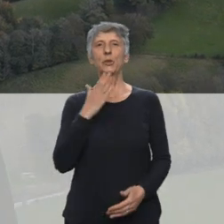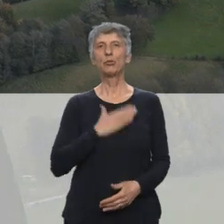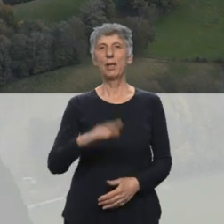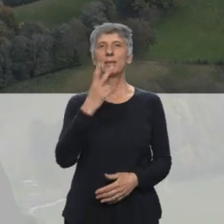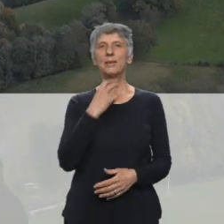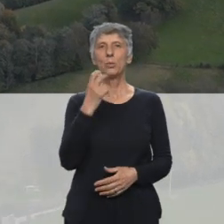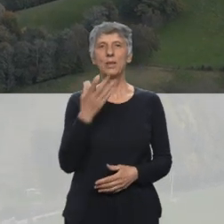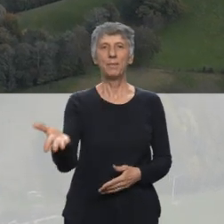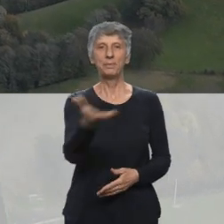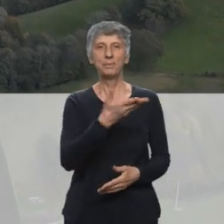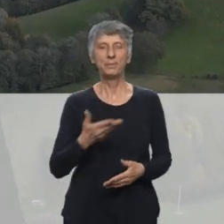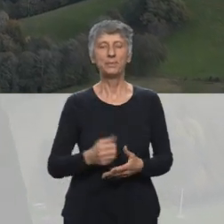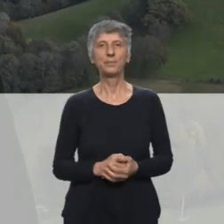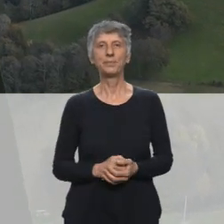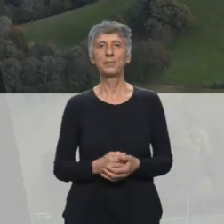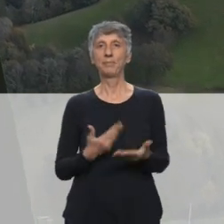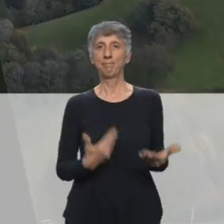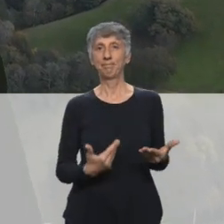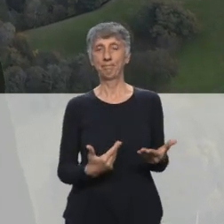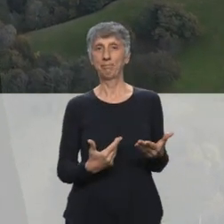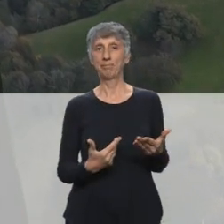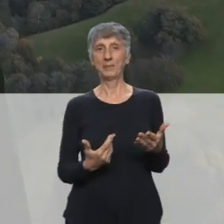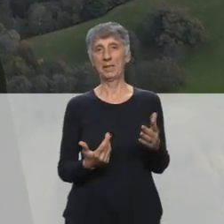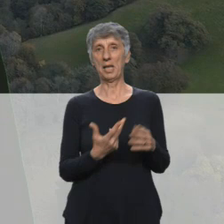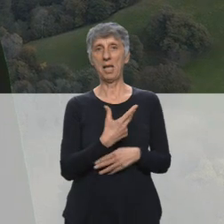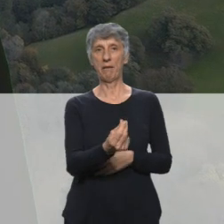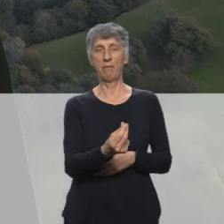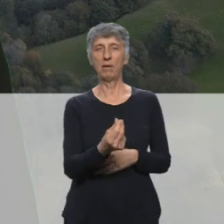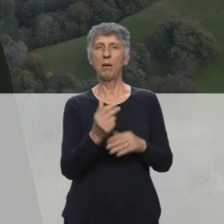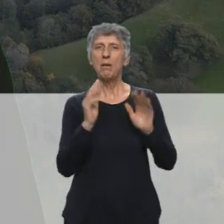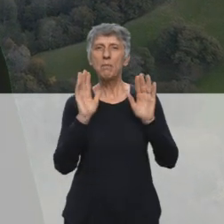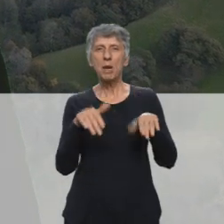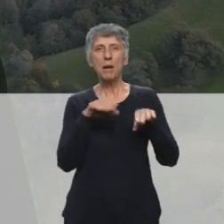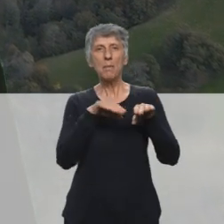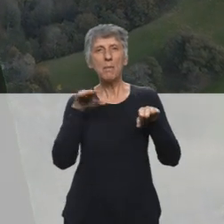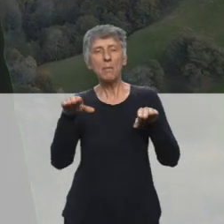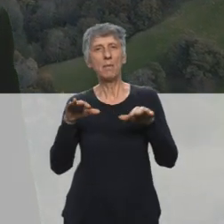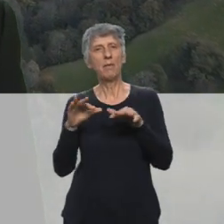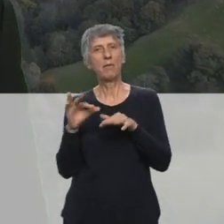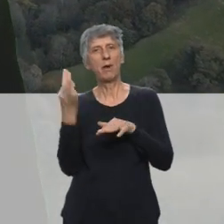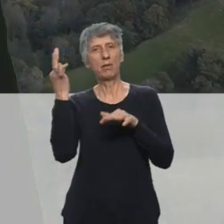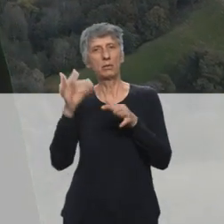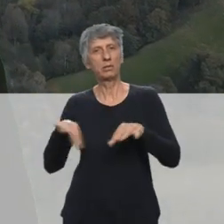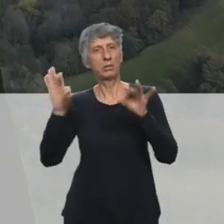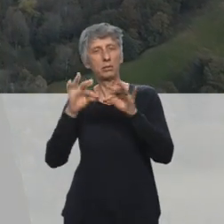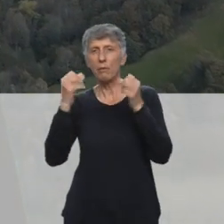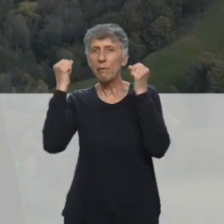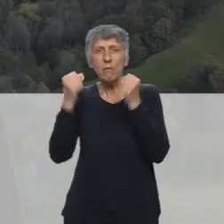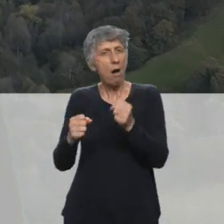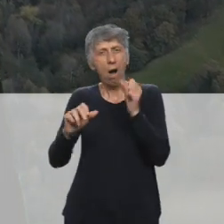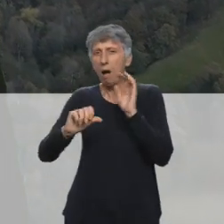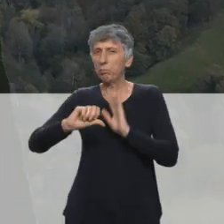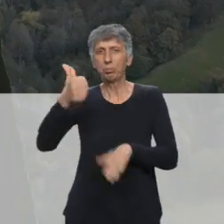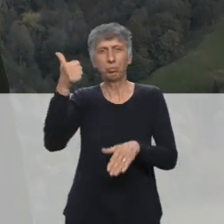Chers concitoyens, l'heure est grave. Et pourtant, notre pays n'a jamais été